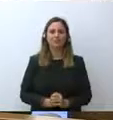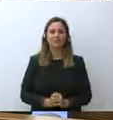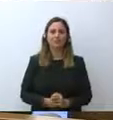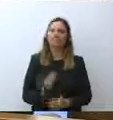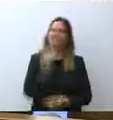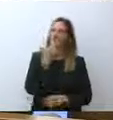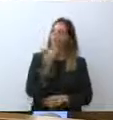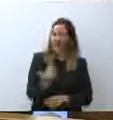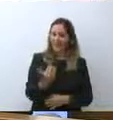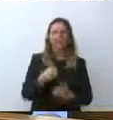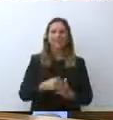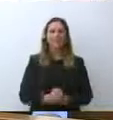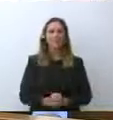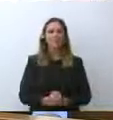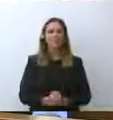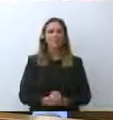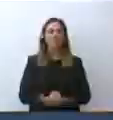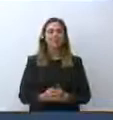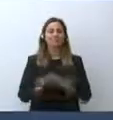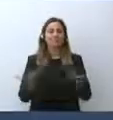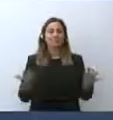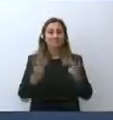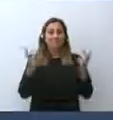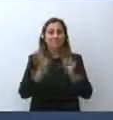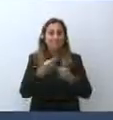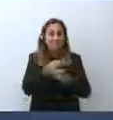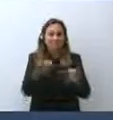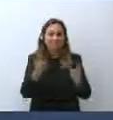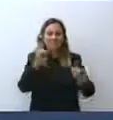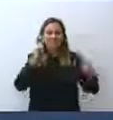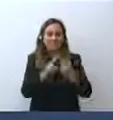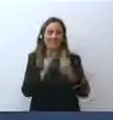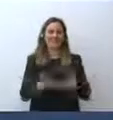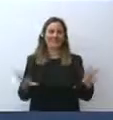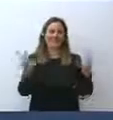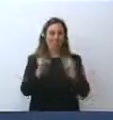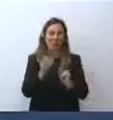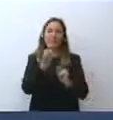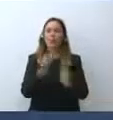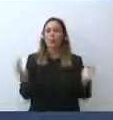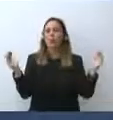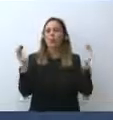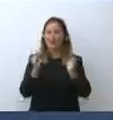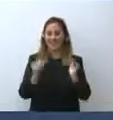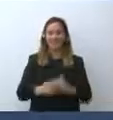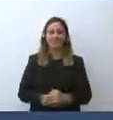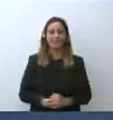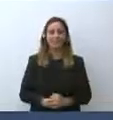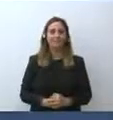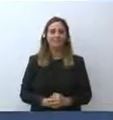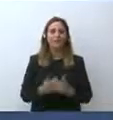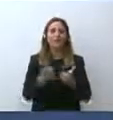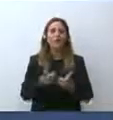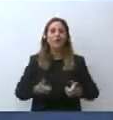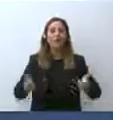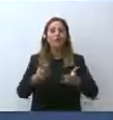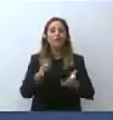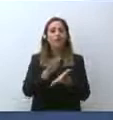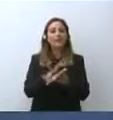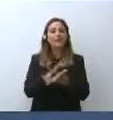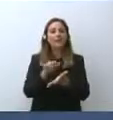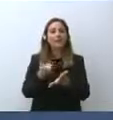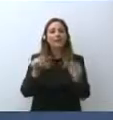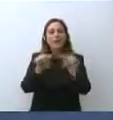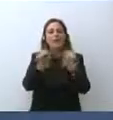Grazie. Intanto ben ritrovati. Buonasera. Questa conferenza stampa fa il